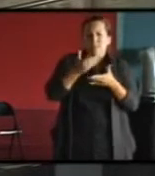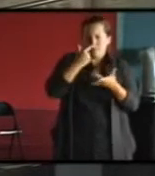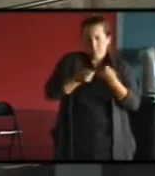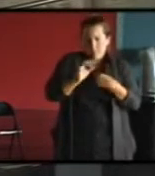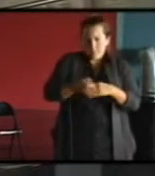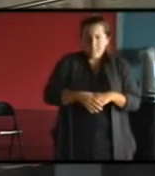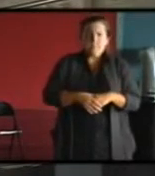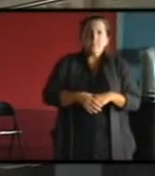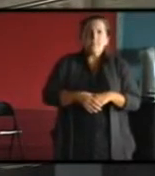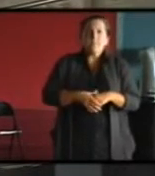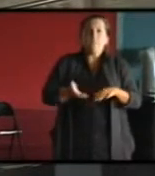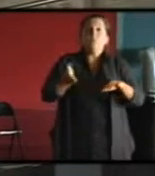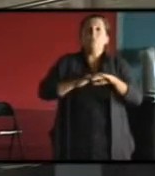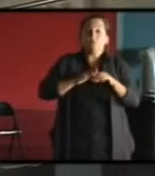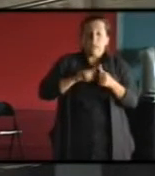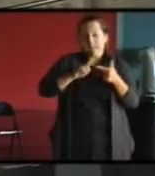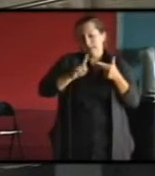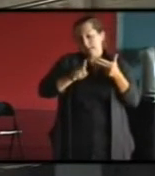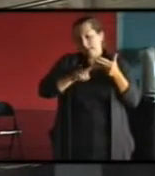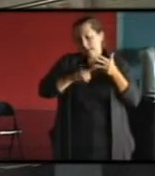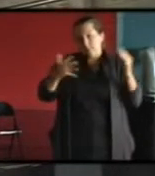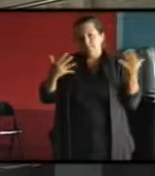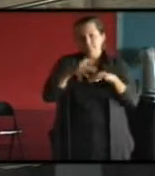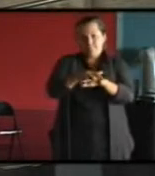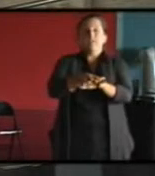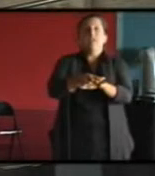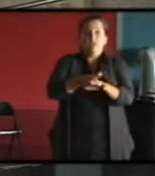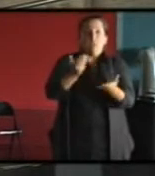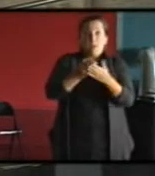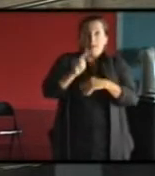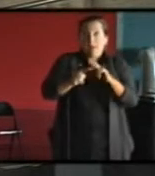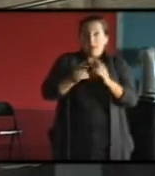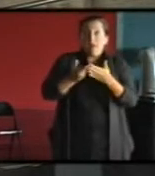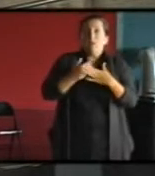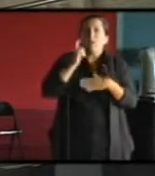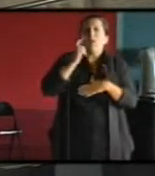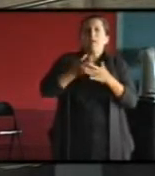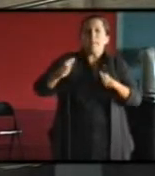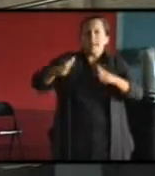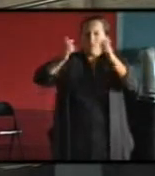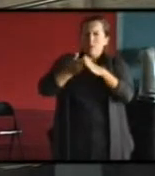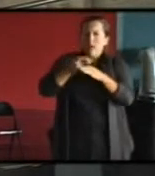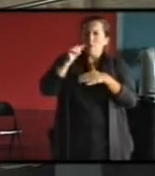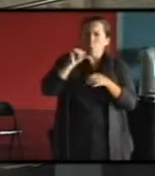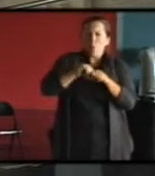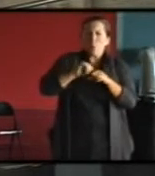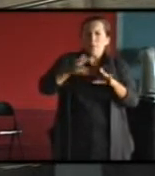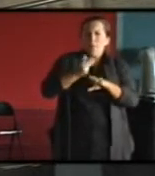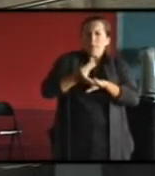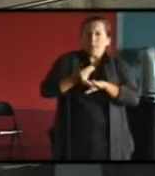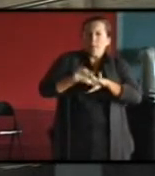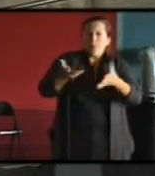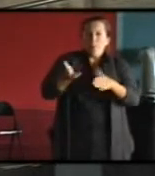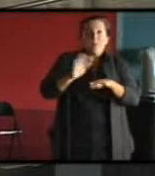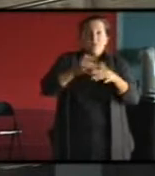en croisant tout ça, on s'aperçoit aussi que, et donc là, on a mesuré vraiment les consommations réelles avec cette idée que le calcul ne suffisait